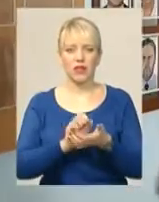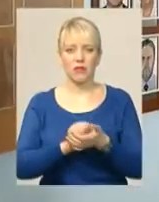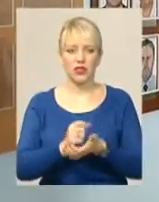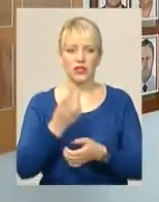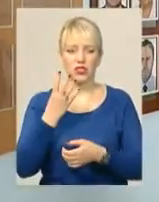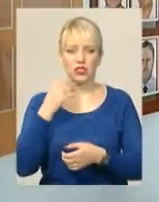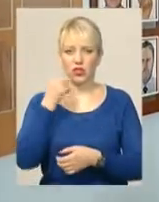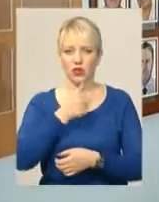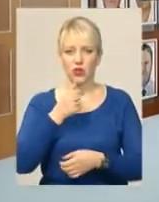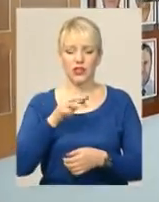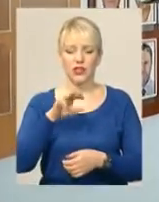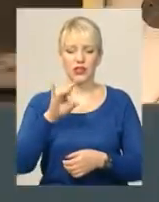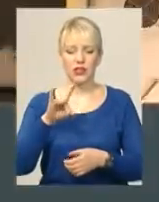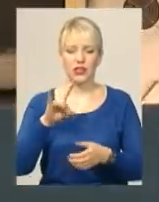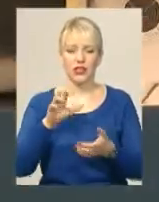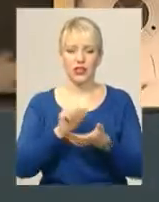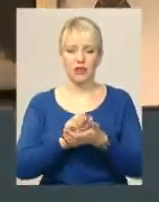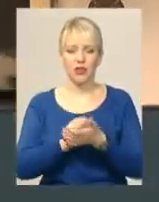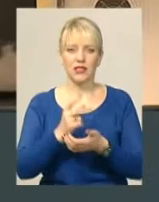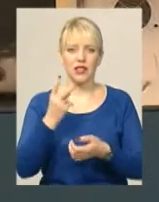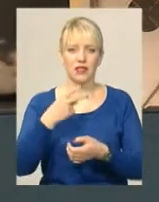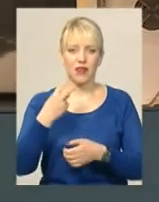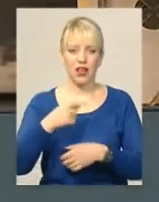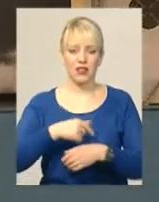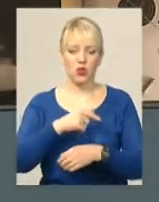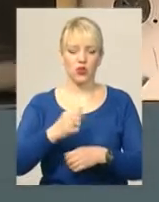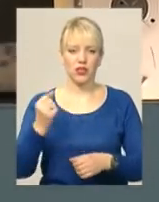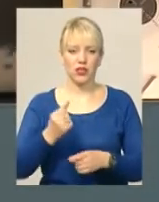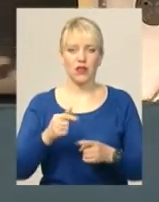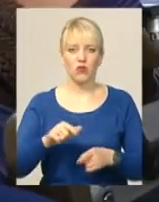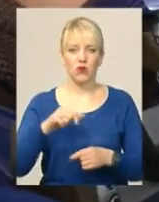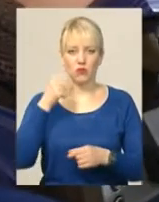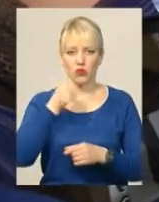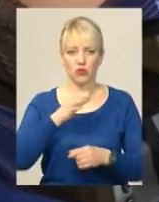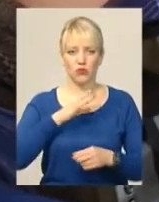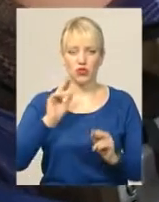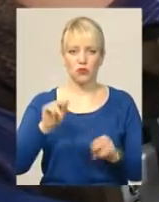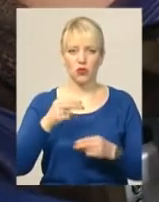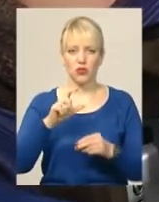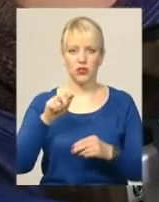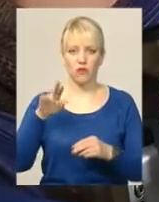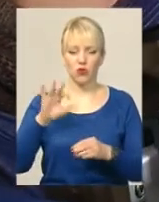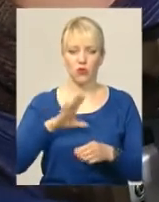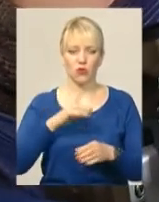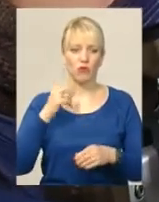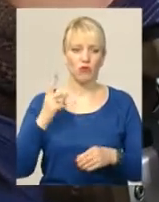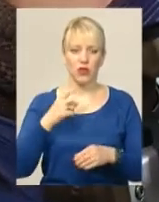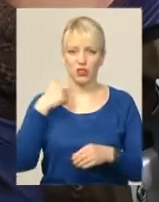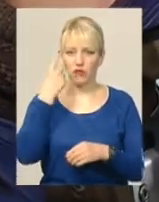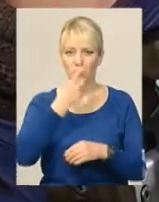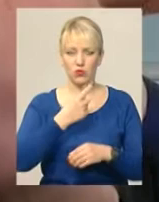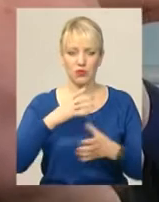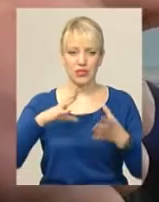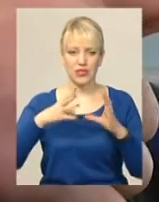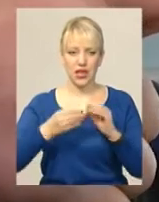у тирі тренується 20 годин на тиждень. У цьому році спортсмен дебютував на Чемпіонаті Європи і став першим в особистому заліку у вправі